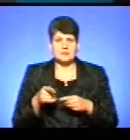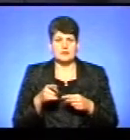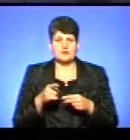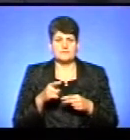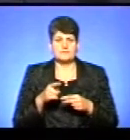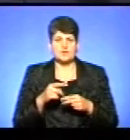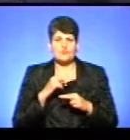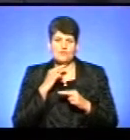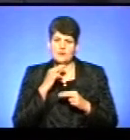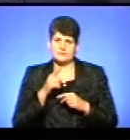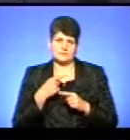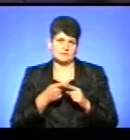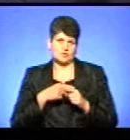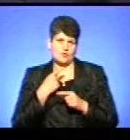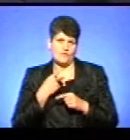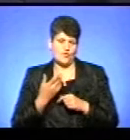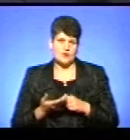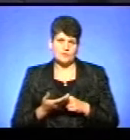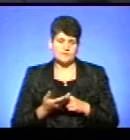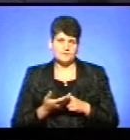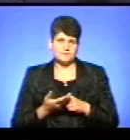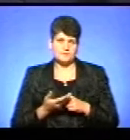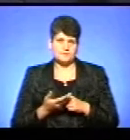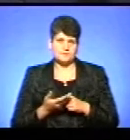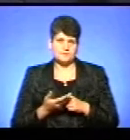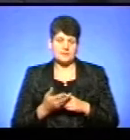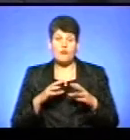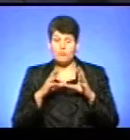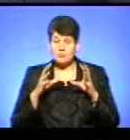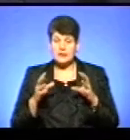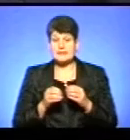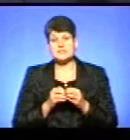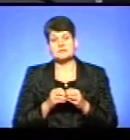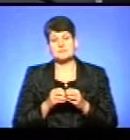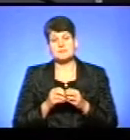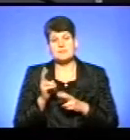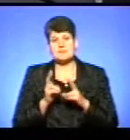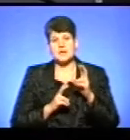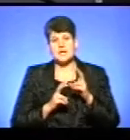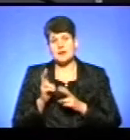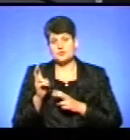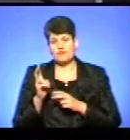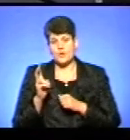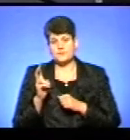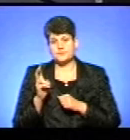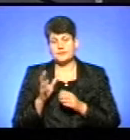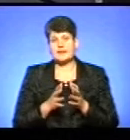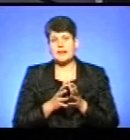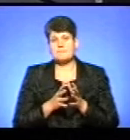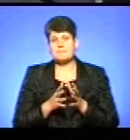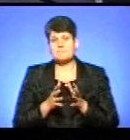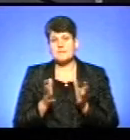говоримо. В принципі, підприємство найбільше